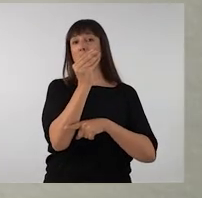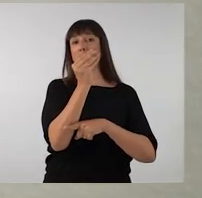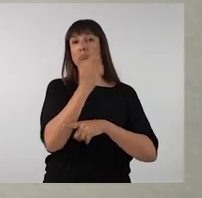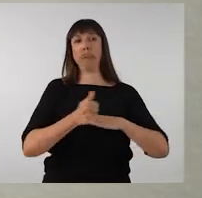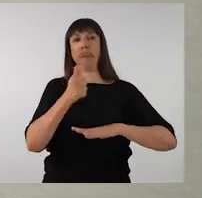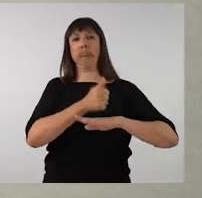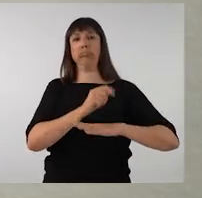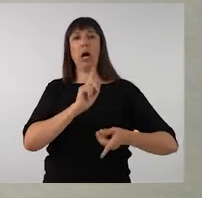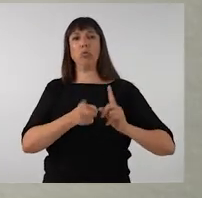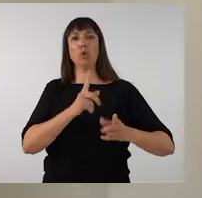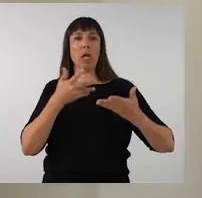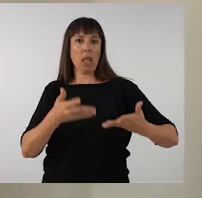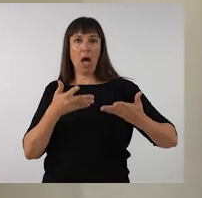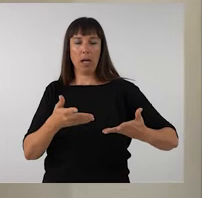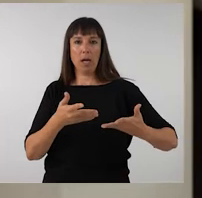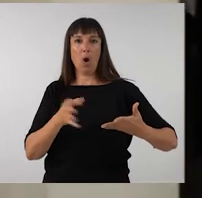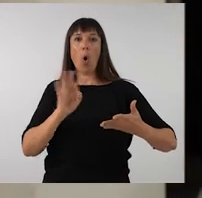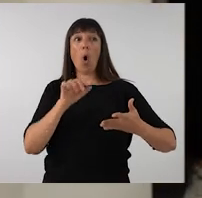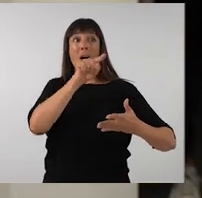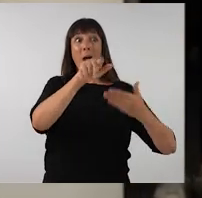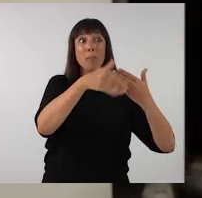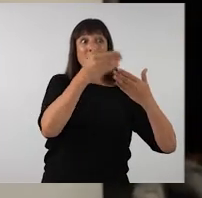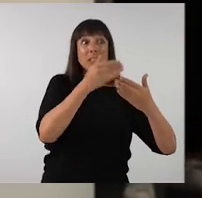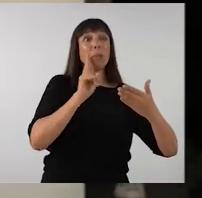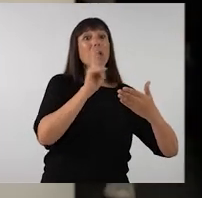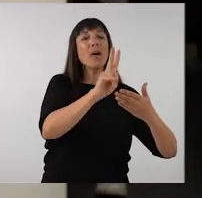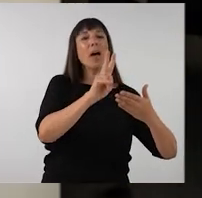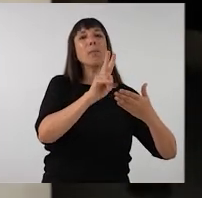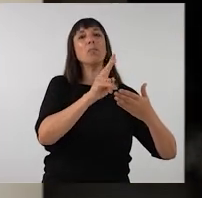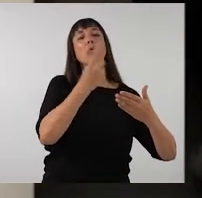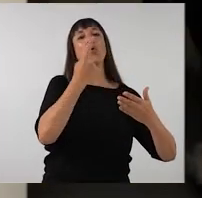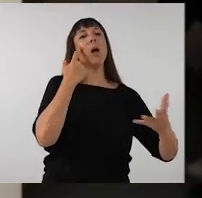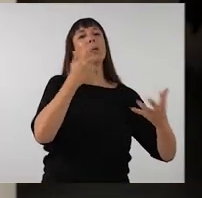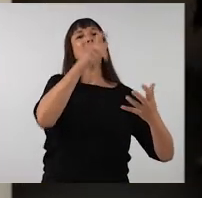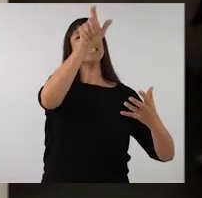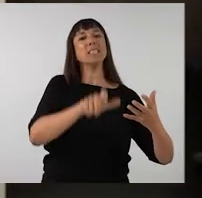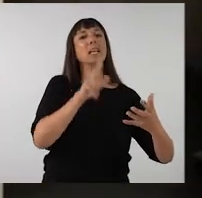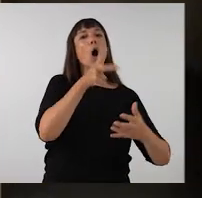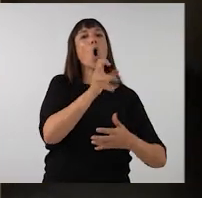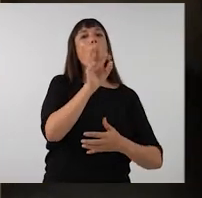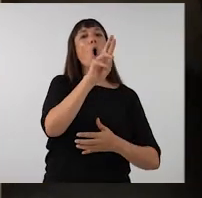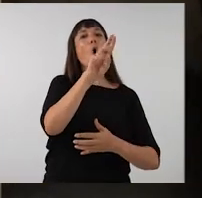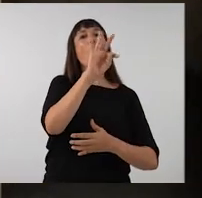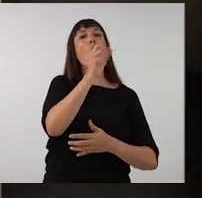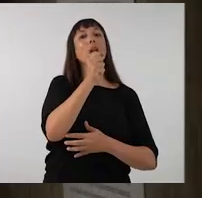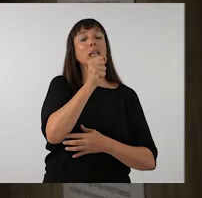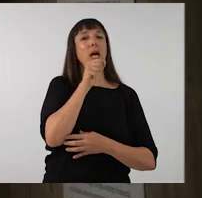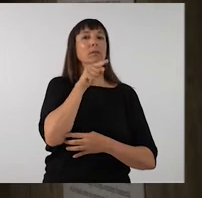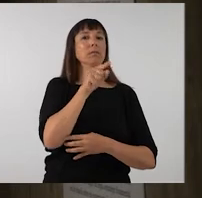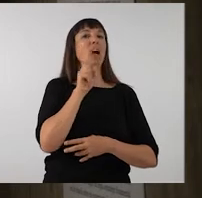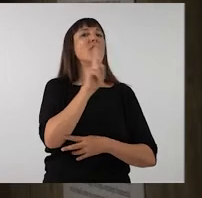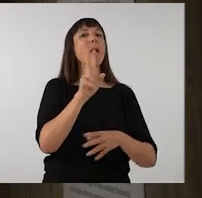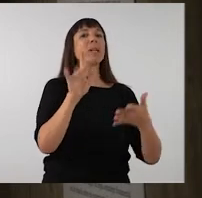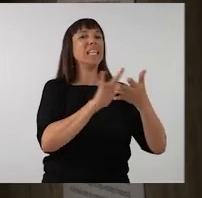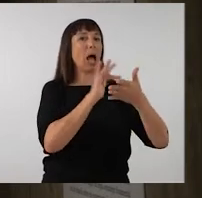d'autoritat ara en l'actualitat. O allà a'inici trobem una obra de l'artista Levi Horta en